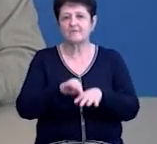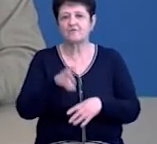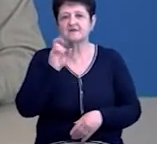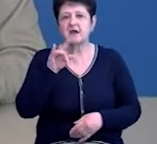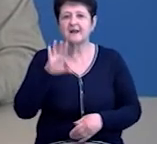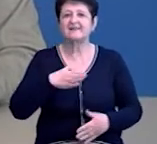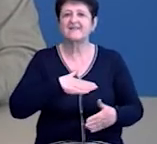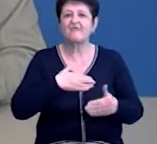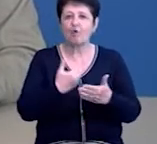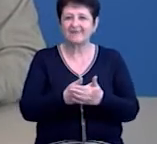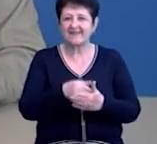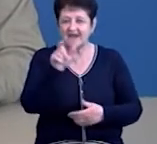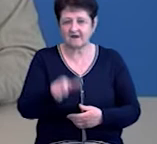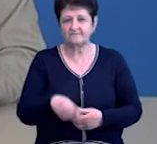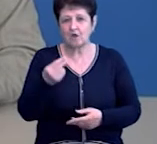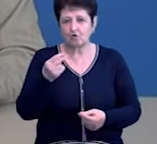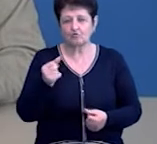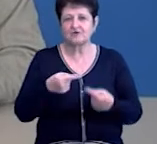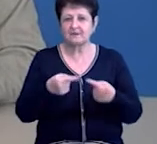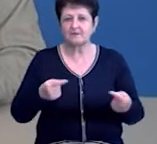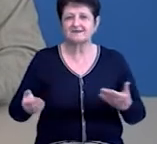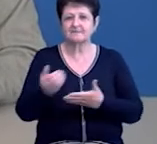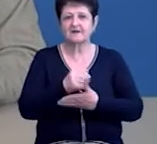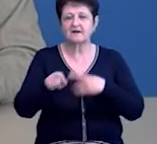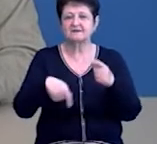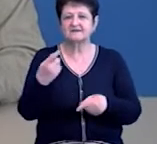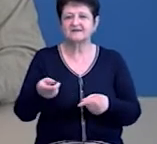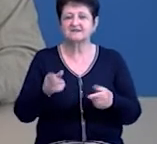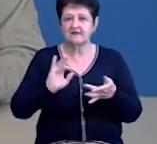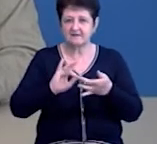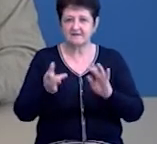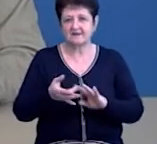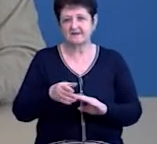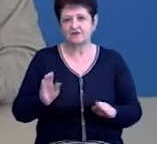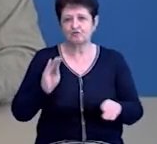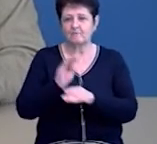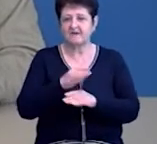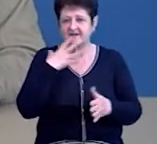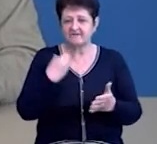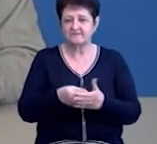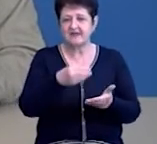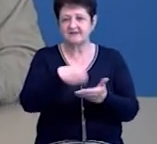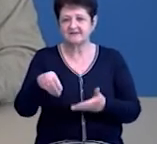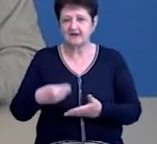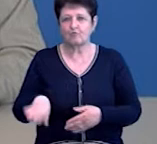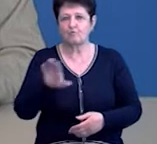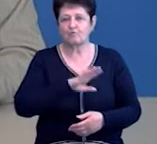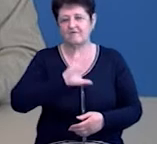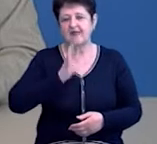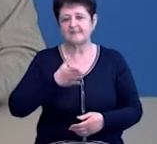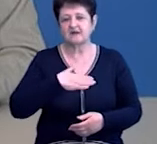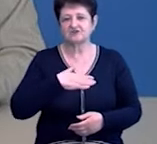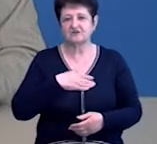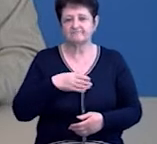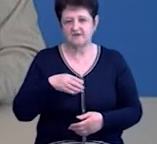волонтерка Олена Буцько. Гроші на продукти збирає через соцмережі і додає власні. На закупах з волонтеркою побувала наша Дар'я